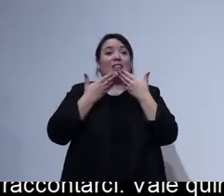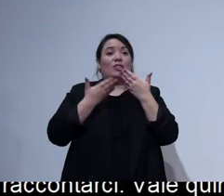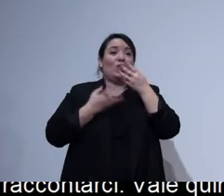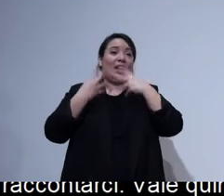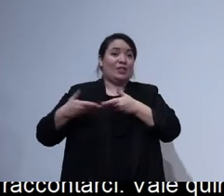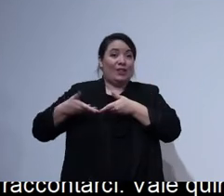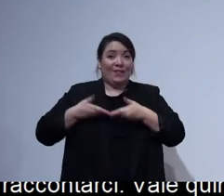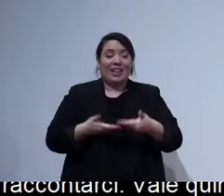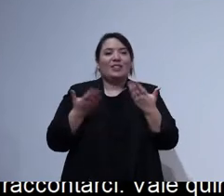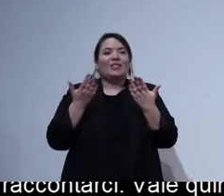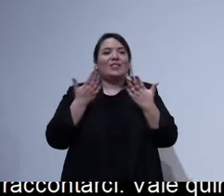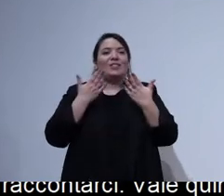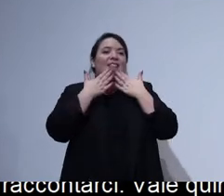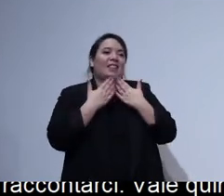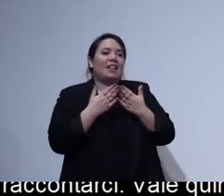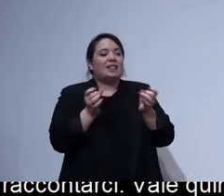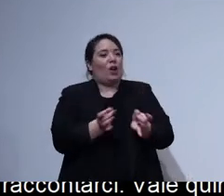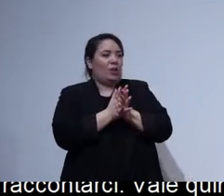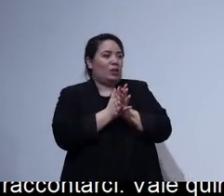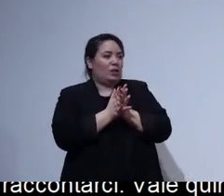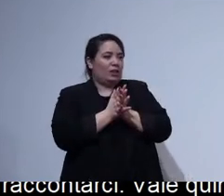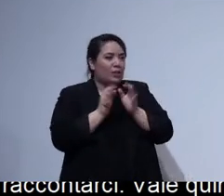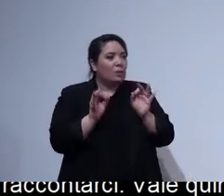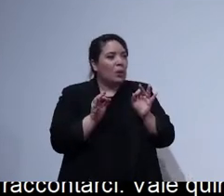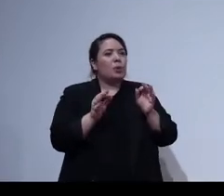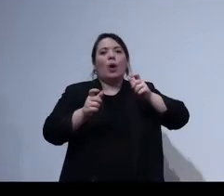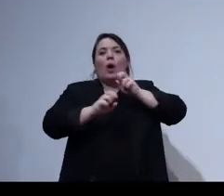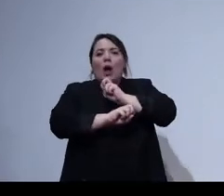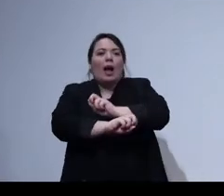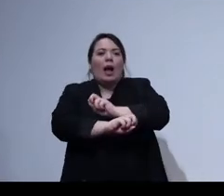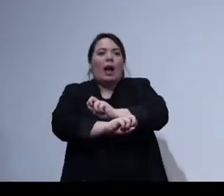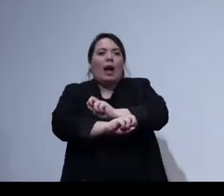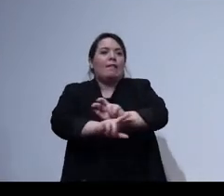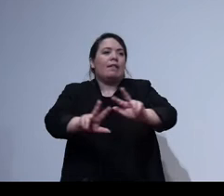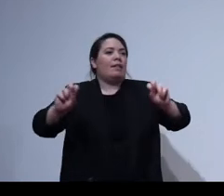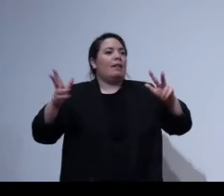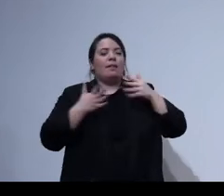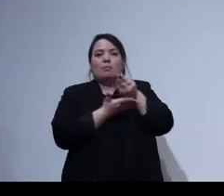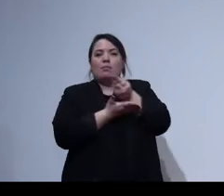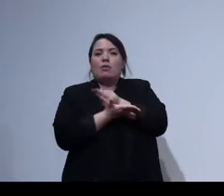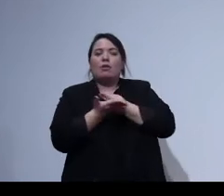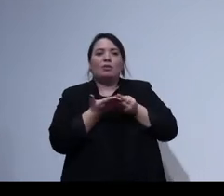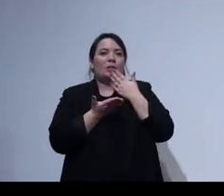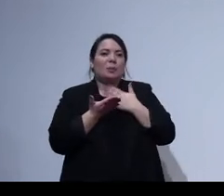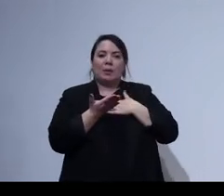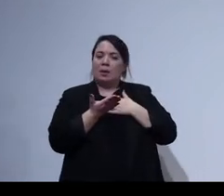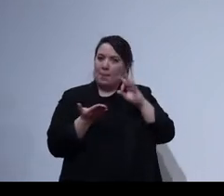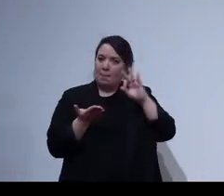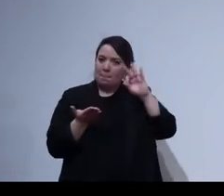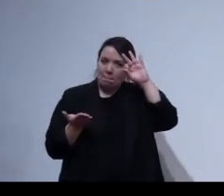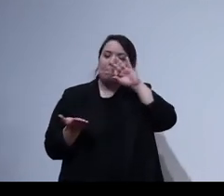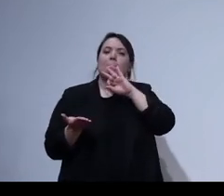per dare l'opportunità di comunicare un progetto che secondo me è meritevole dell